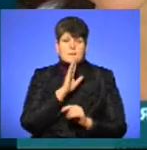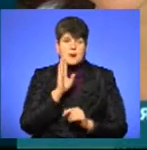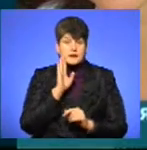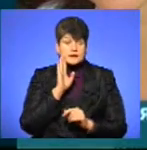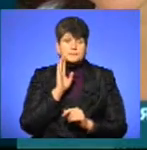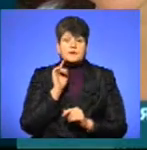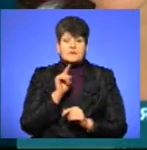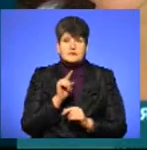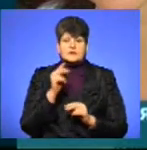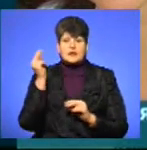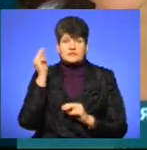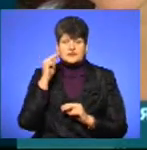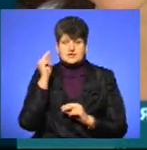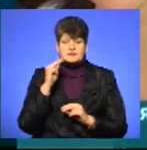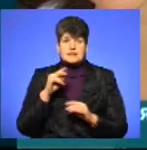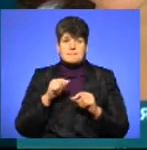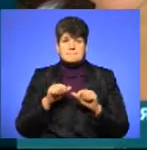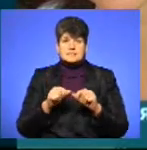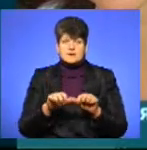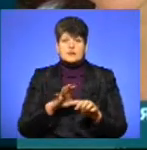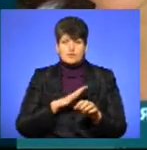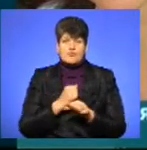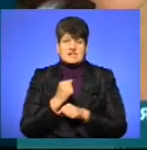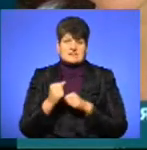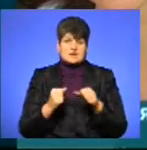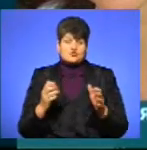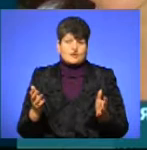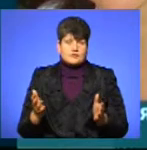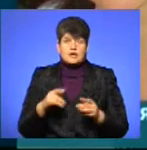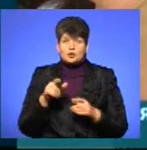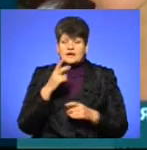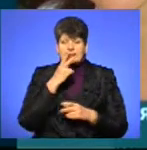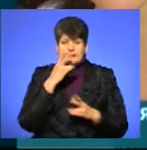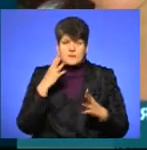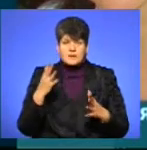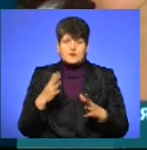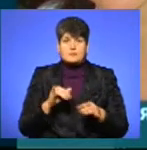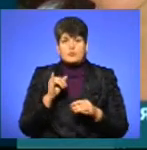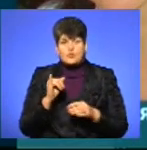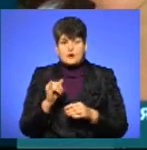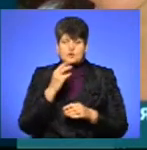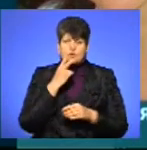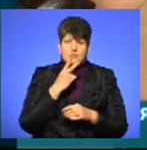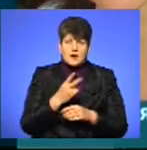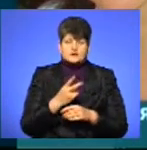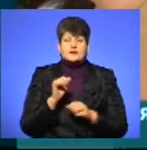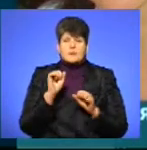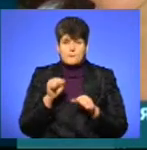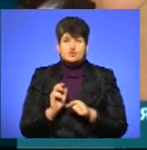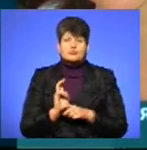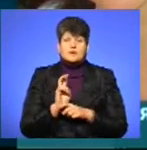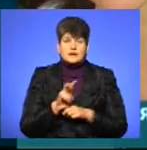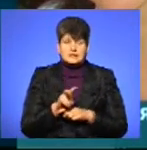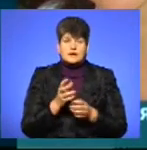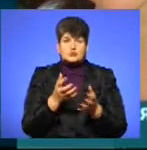але він навчився на масажиста і був працевлаштований. Люди, які не бачать або погано бачать, вони можуть до нас прийти,